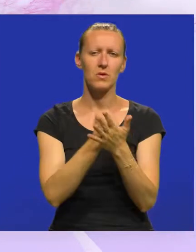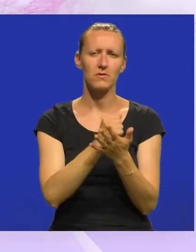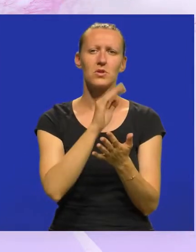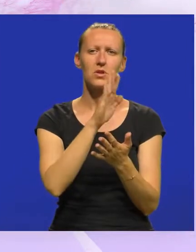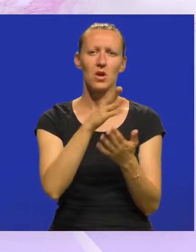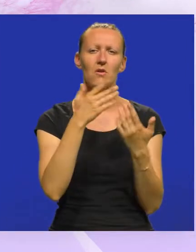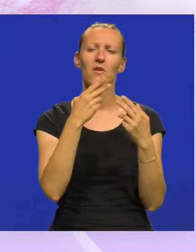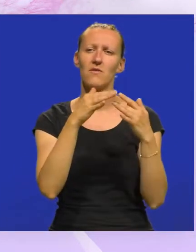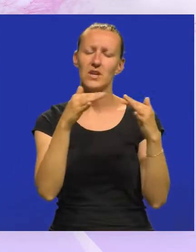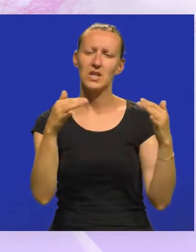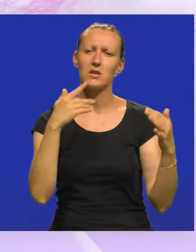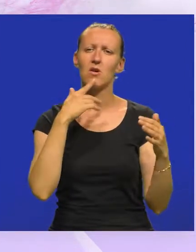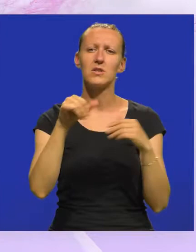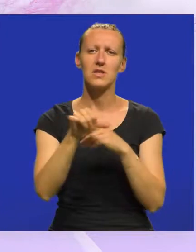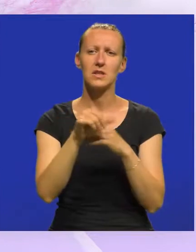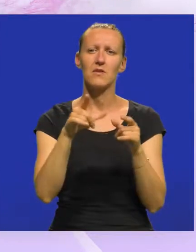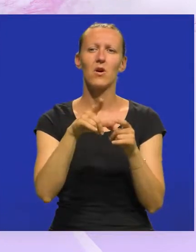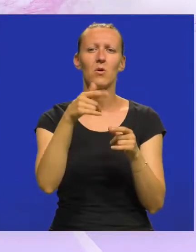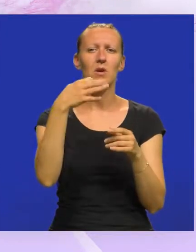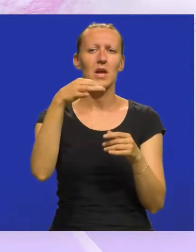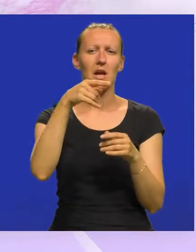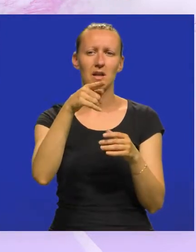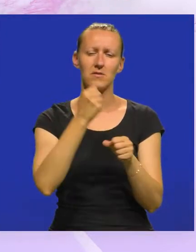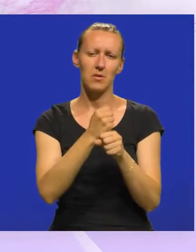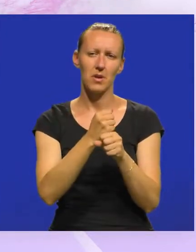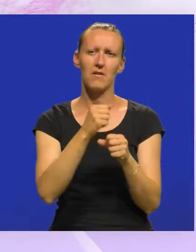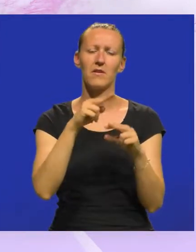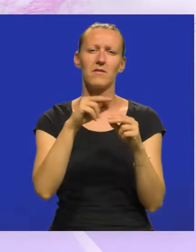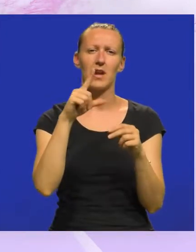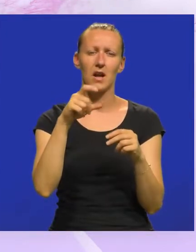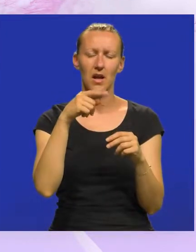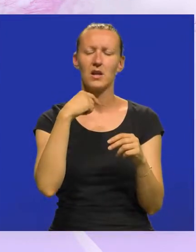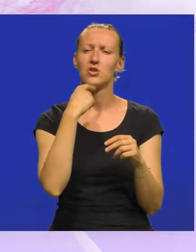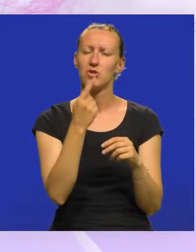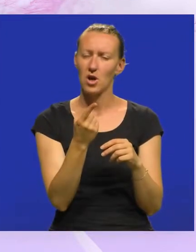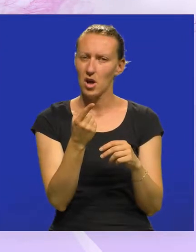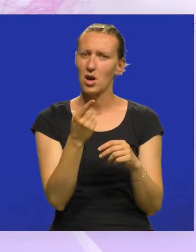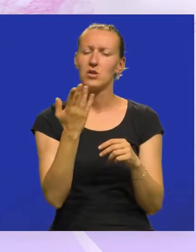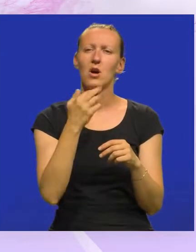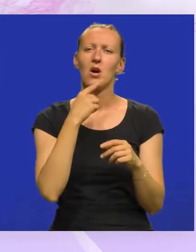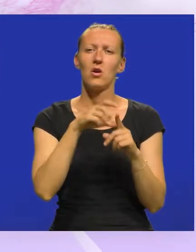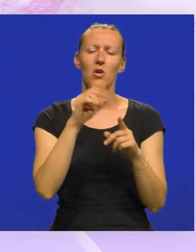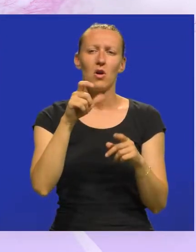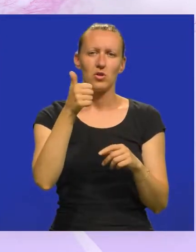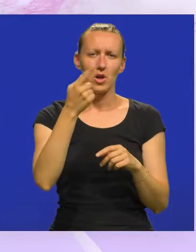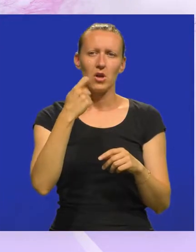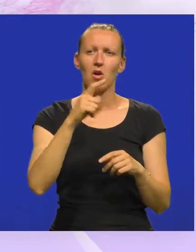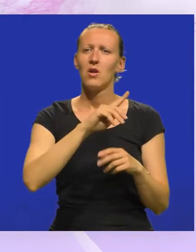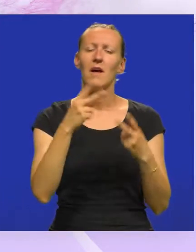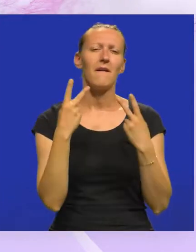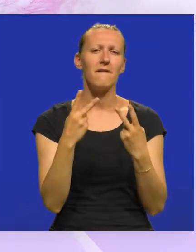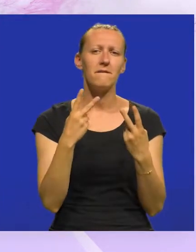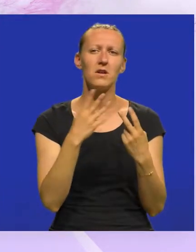njegovu raznolikost koja se skriva u jedinstvenosti. Franić-Kučiš je istaknula kako je Dolić jedan od